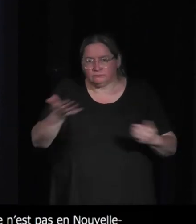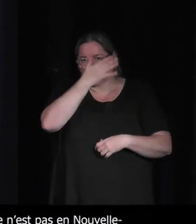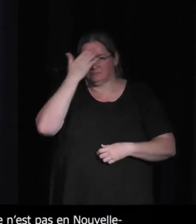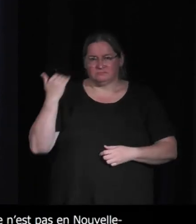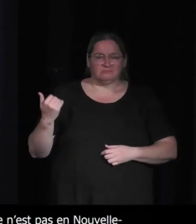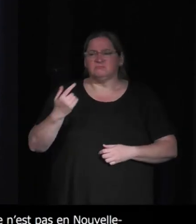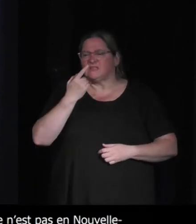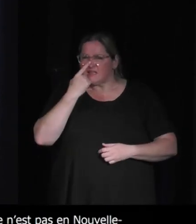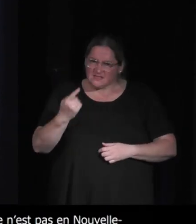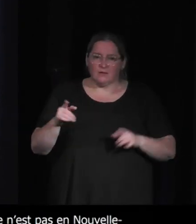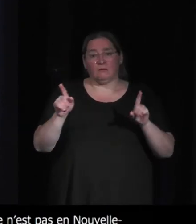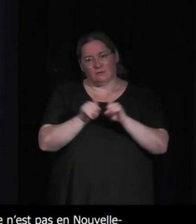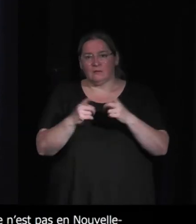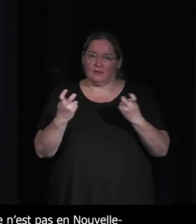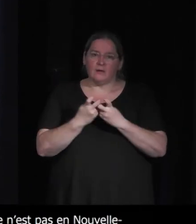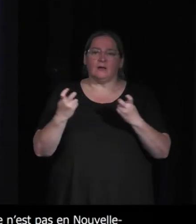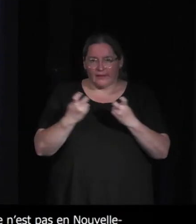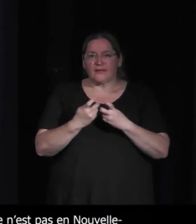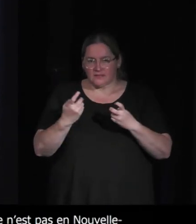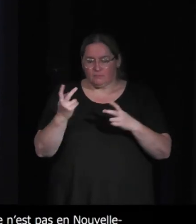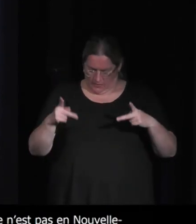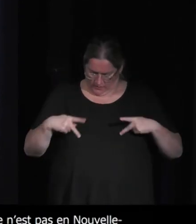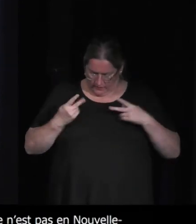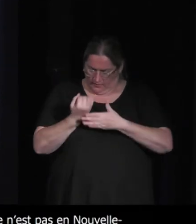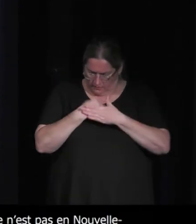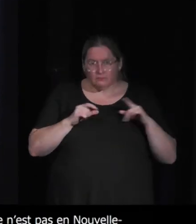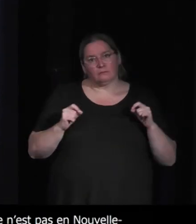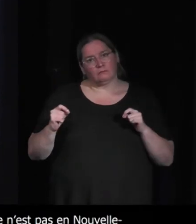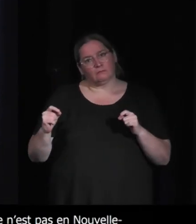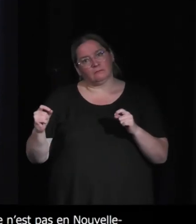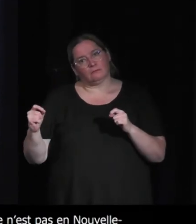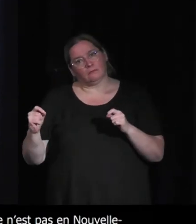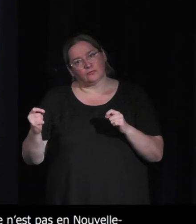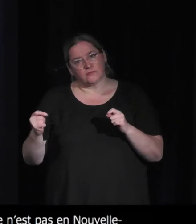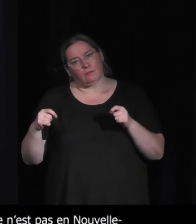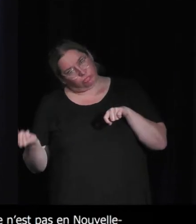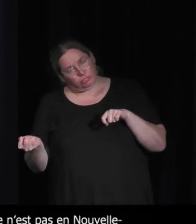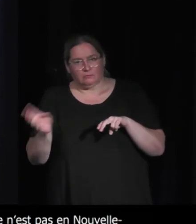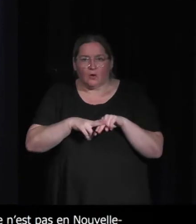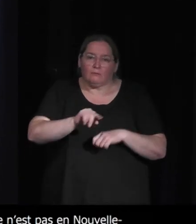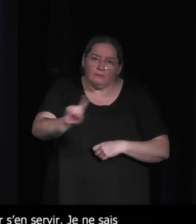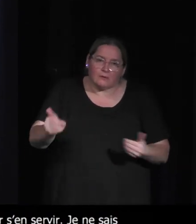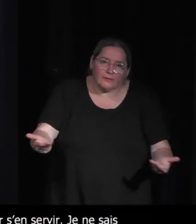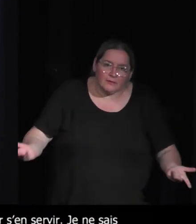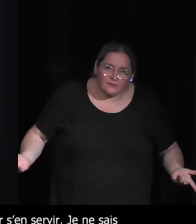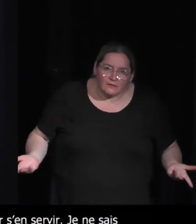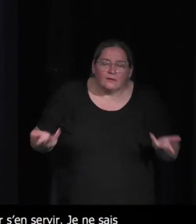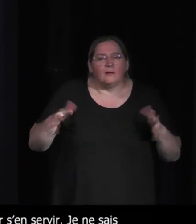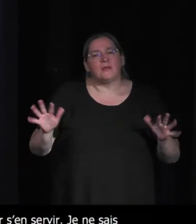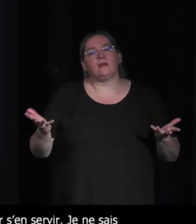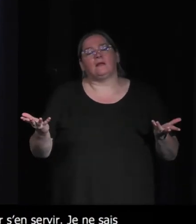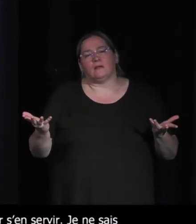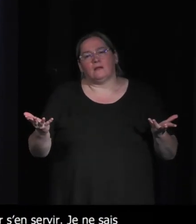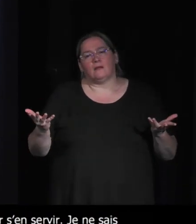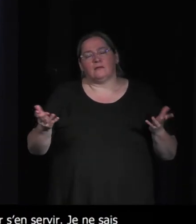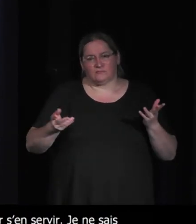'imagine qu ne pas vivre toute la vie d'un crabe voilà de sa naissance à sa mort mais mais oui moi je trouve qu'on